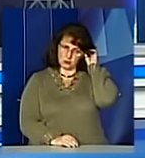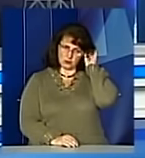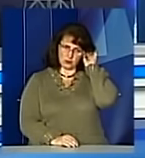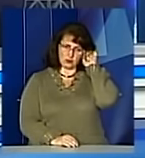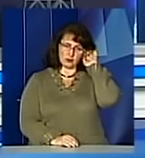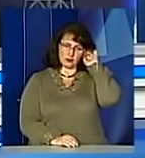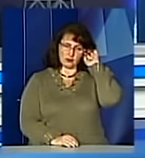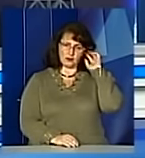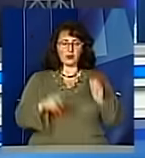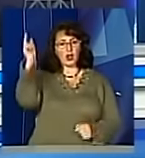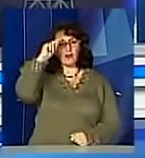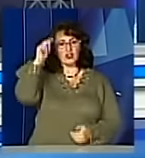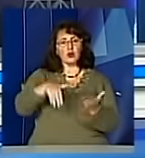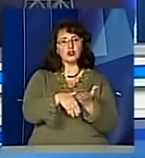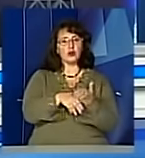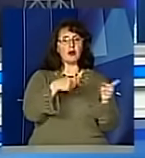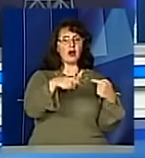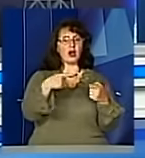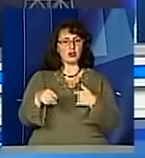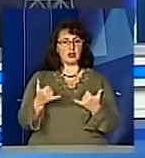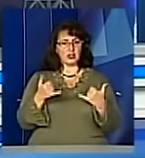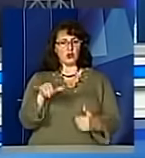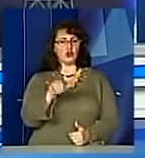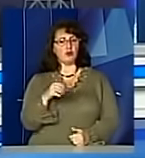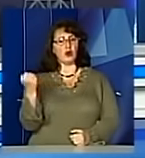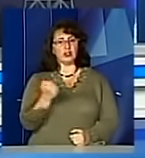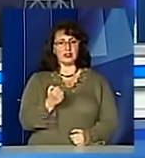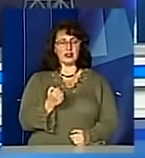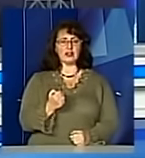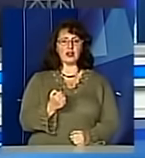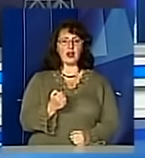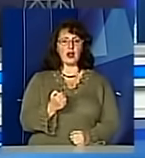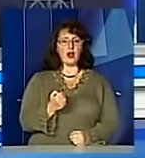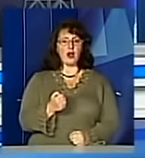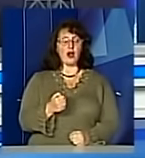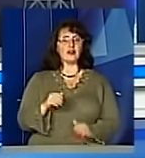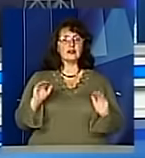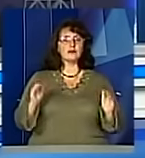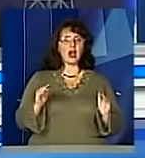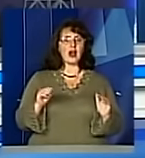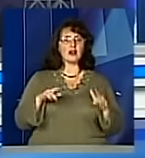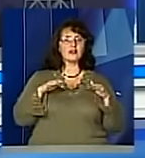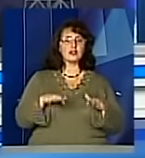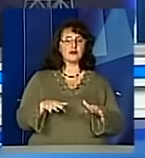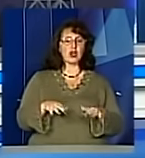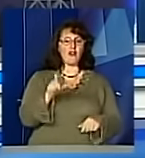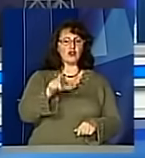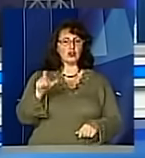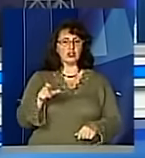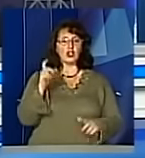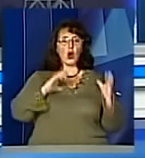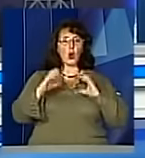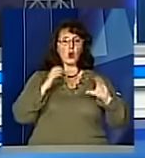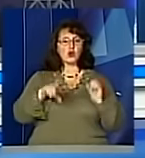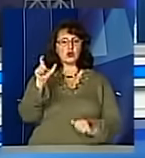Вчимося допомагати іншим. Цими вихідними в межах магістерської програми «Справ людини» студенти католицького університету